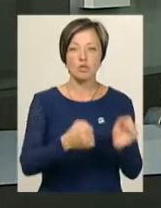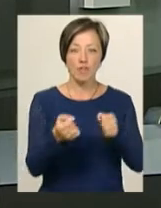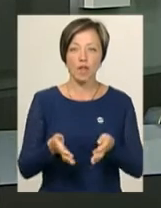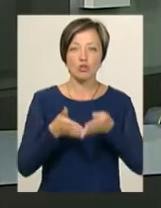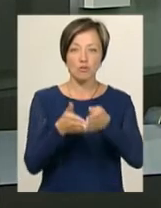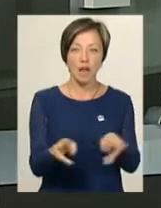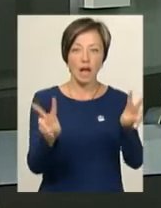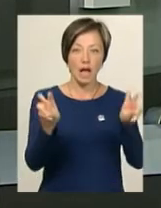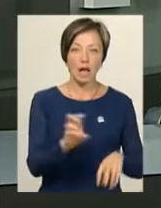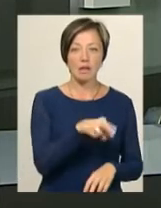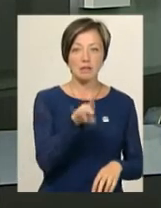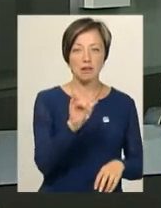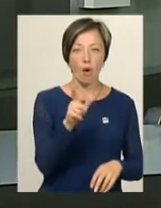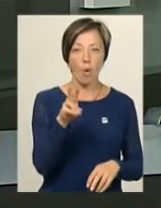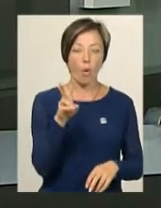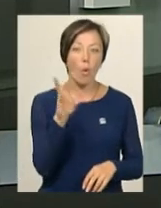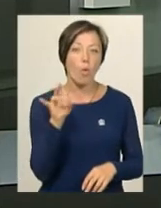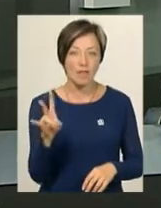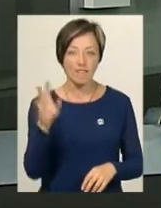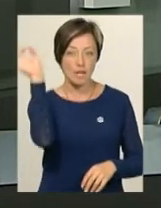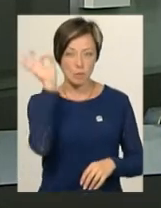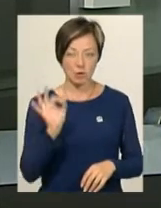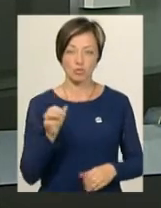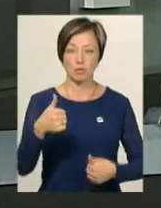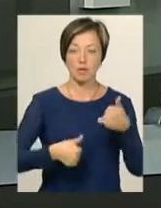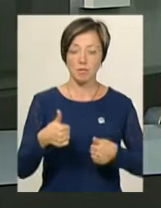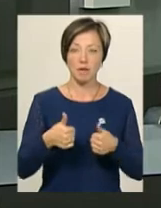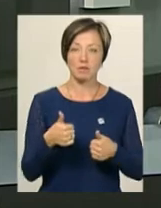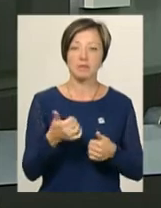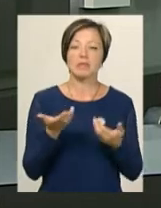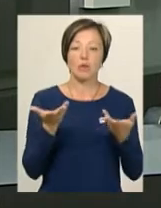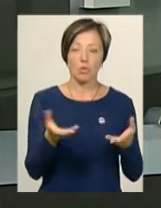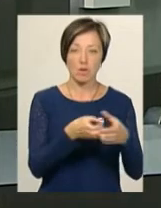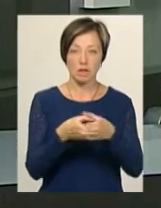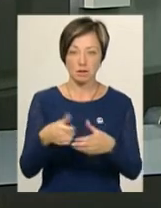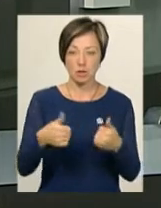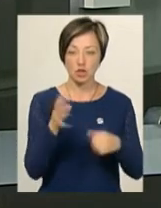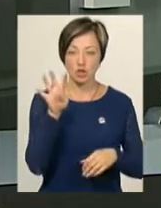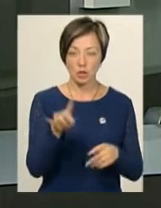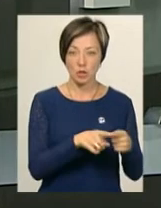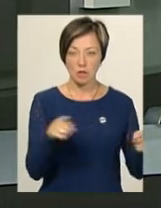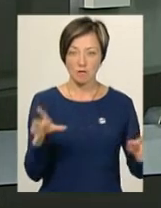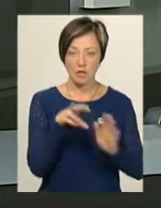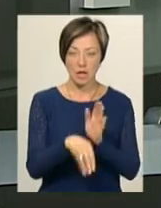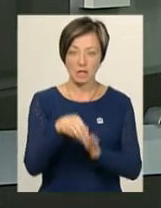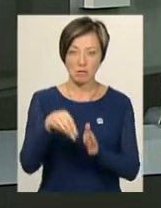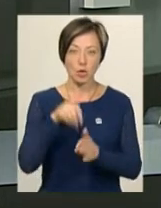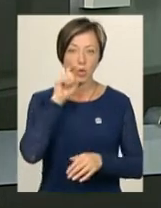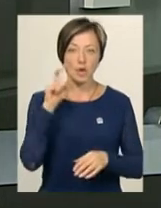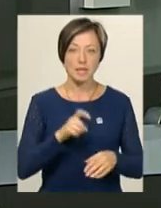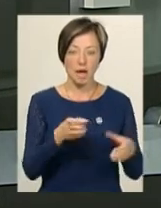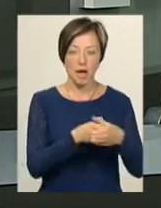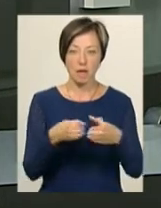човнах «Дракон» у Німеччині. Спортсмени брали участь у заїздах в кількох класах змагань на чотирьох дистанціях у складі збірних українських